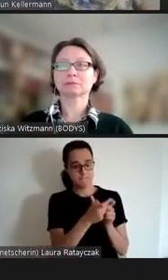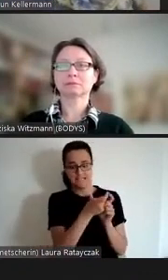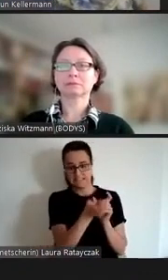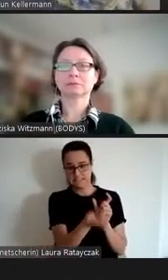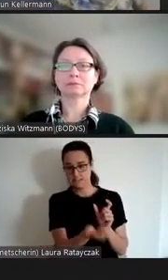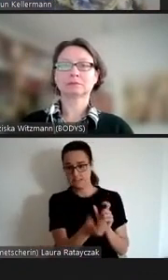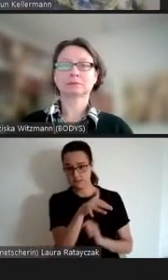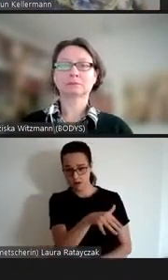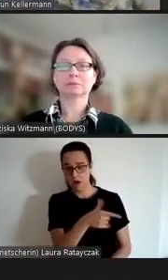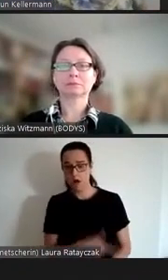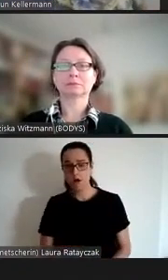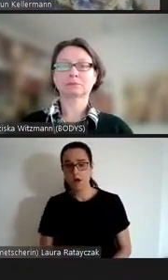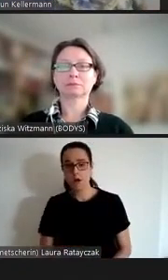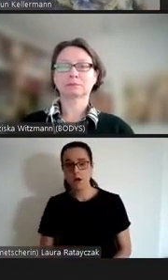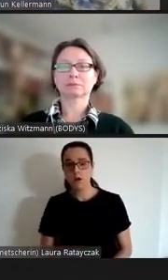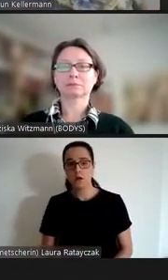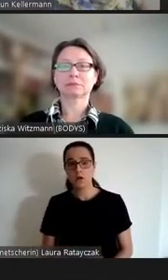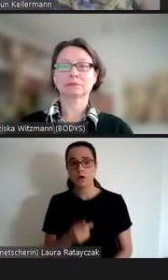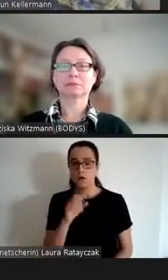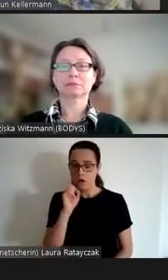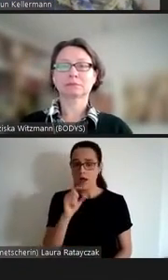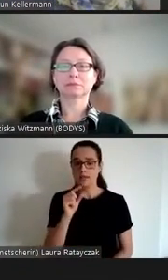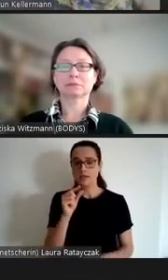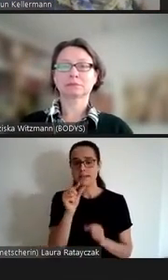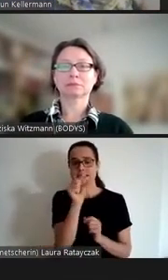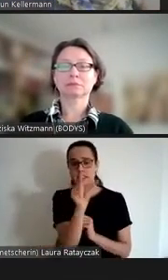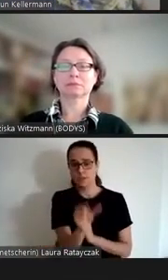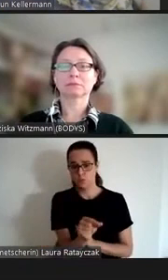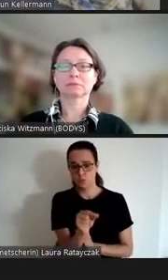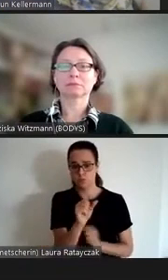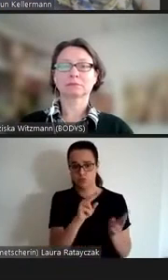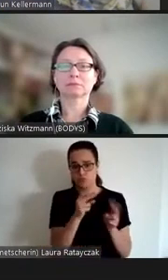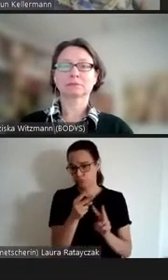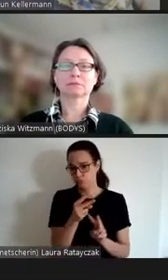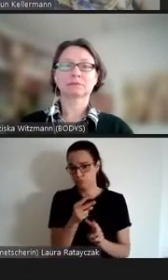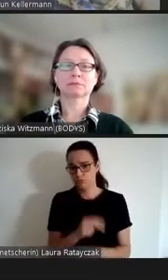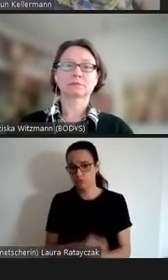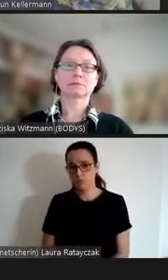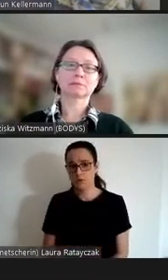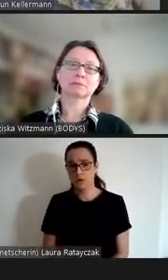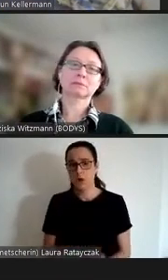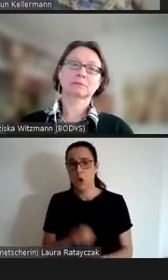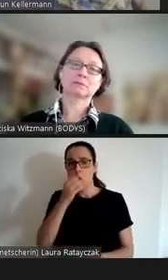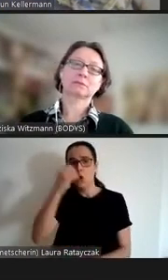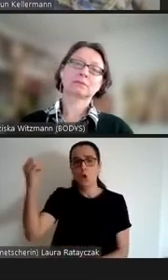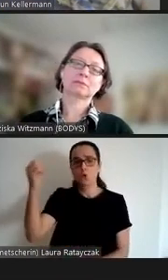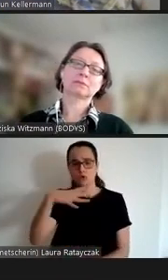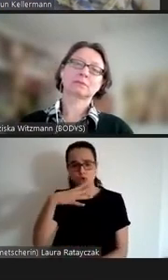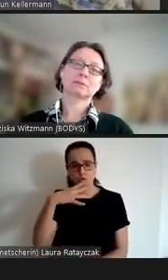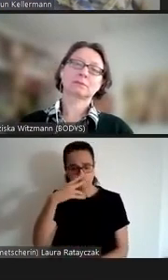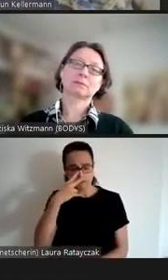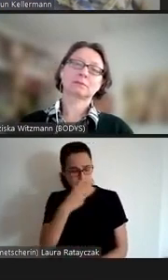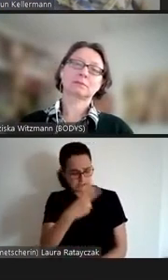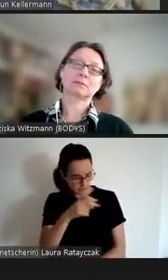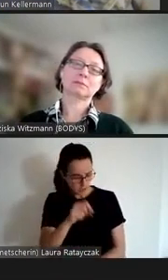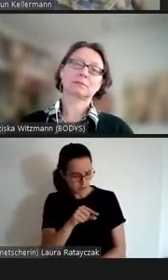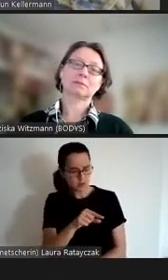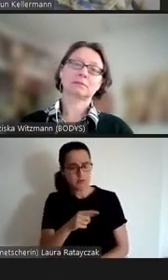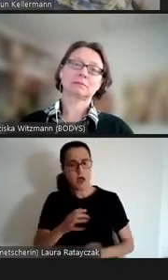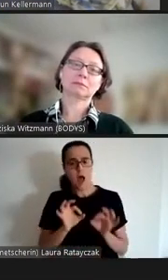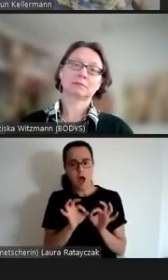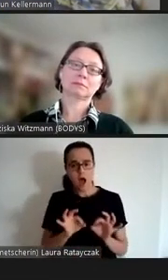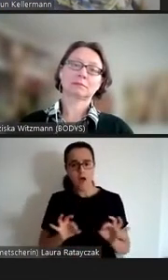Penis der aber auch Toto sein könnte das Röntgenbild zeigt uns bei Erschneid